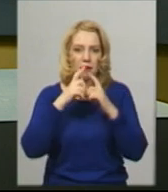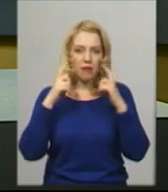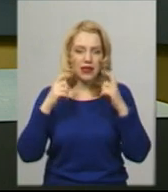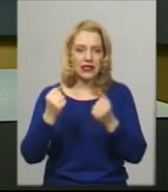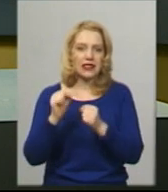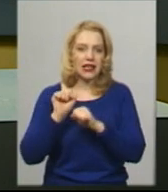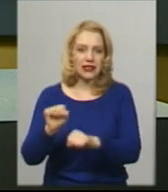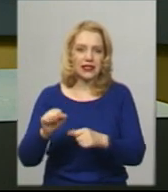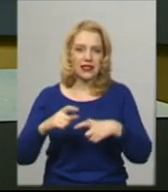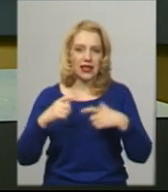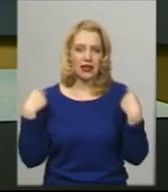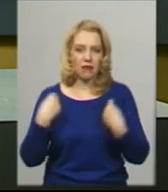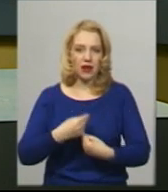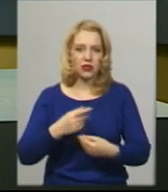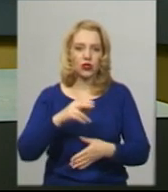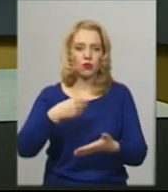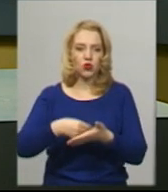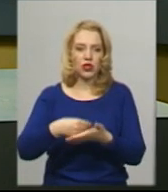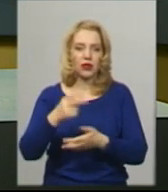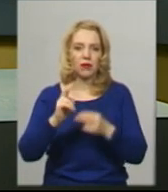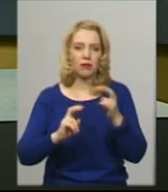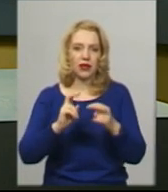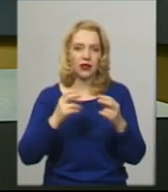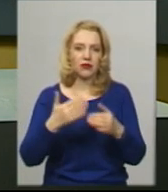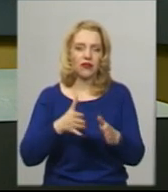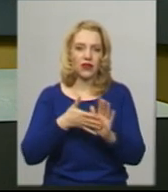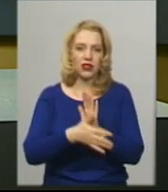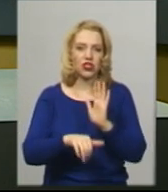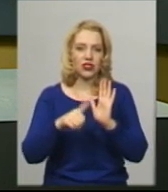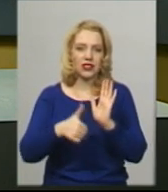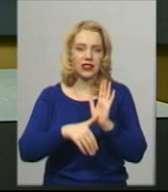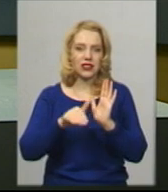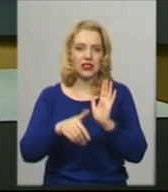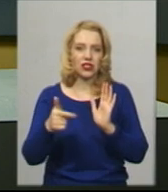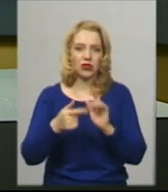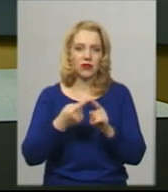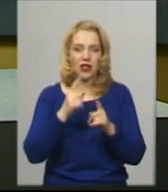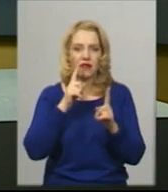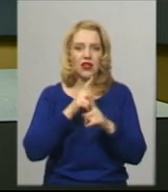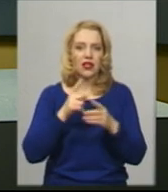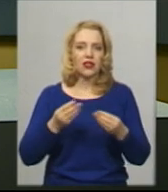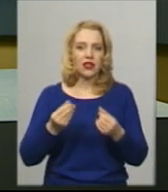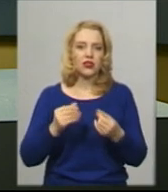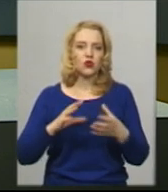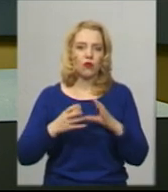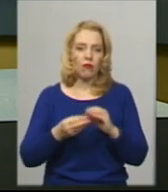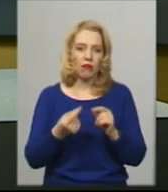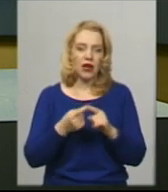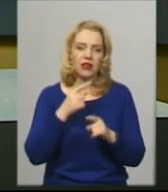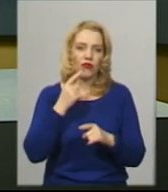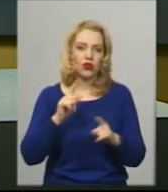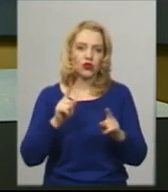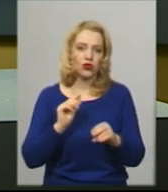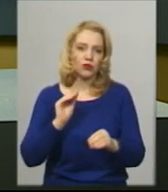засобів дезінфекції з бюджету підприємства витратили 16 тисяч гривень. Це невелика сума, зазначає чиновник, та додає,